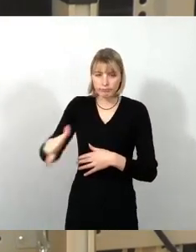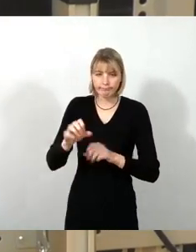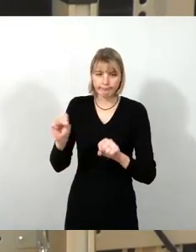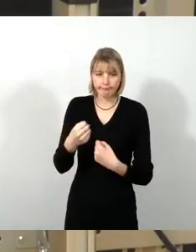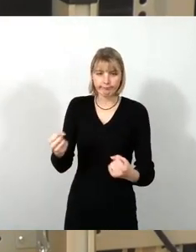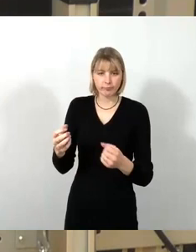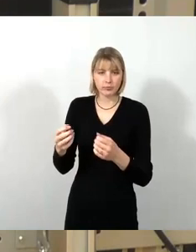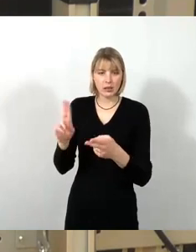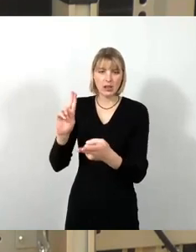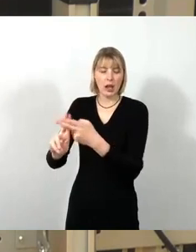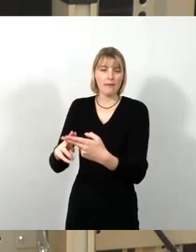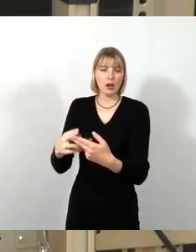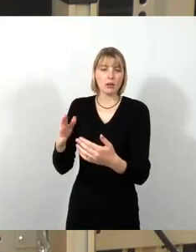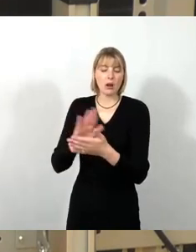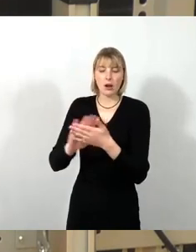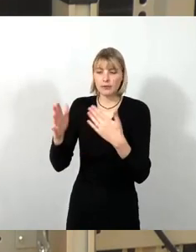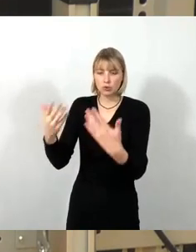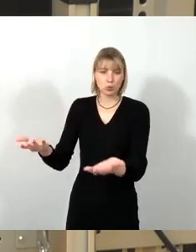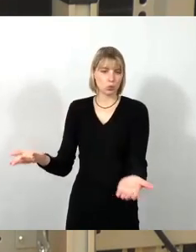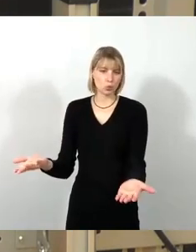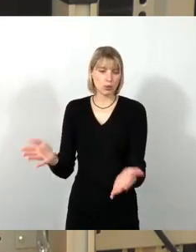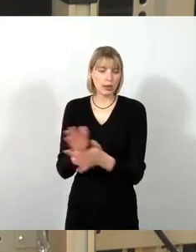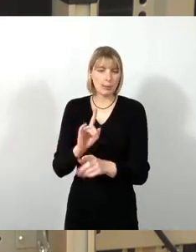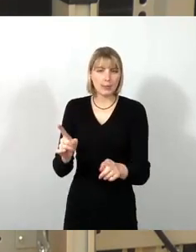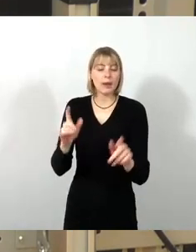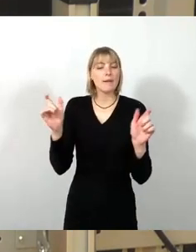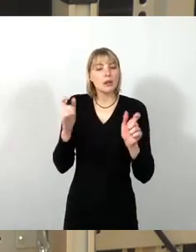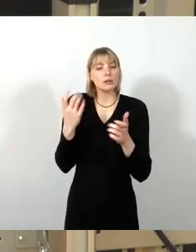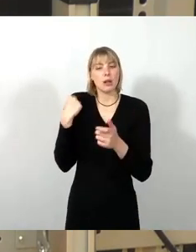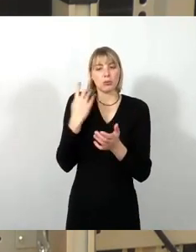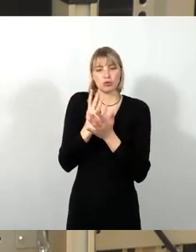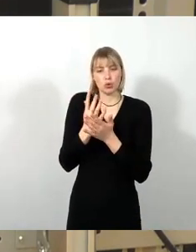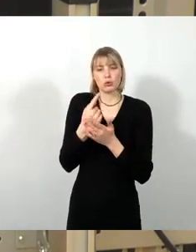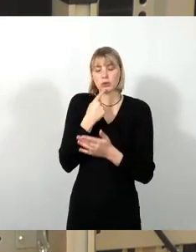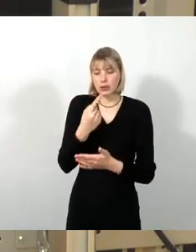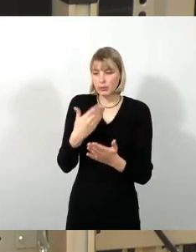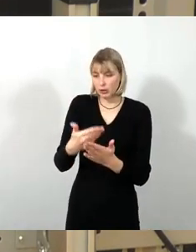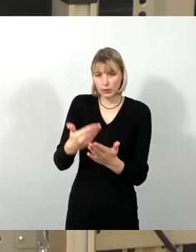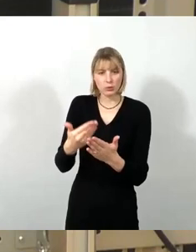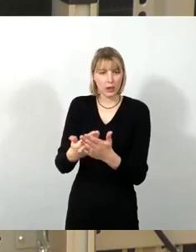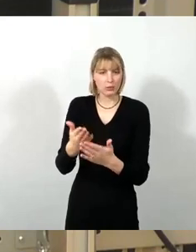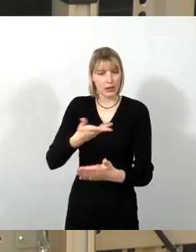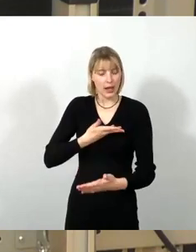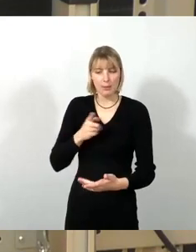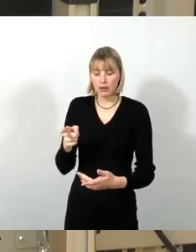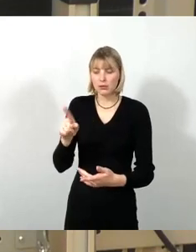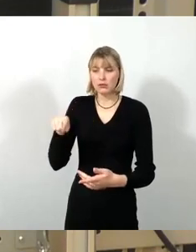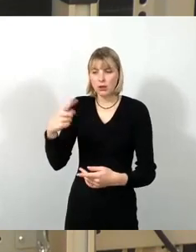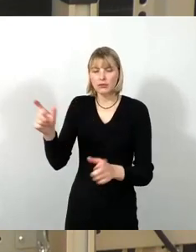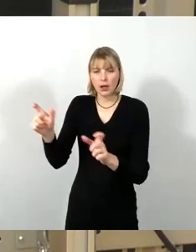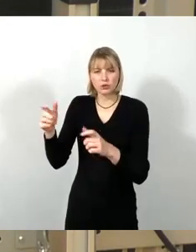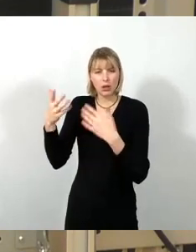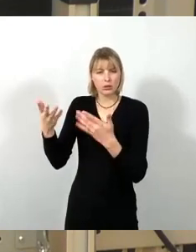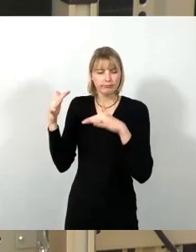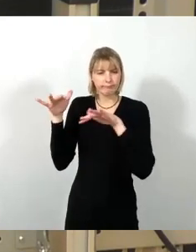wie sie angesagt wurden, dann statt. Und da ja gerade durch die EFRE-Mittel dieses Haus eben instand gesetzt